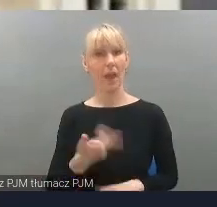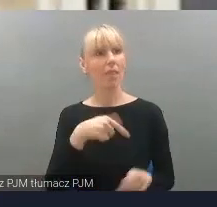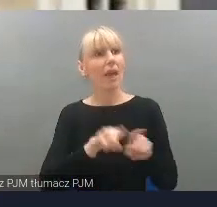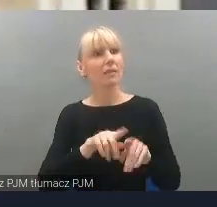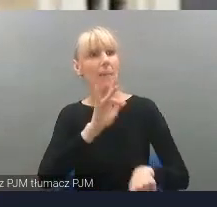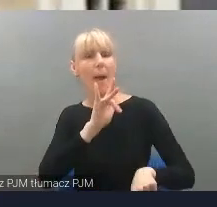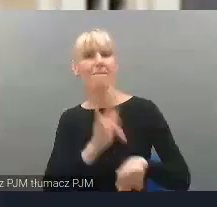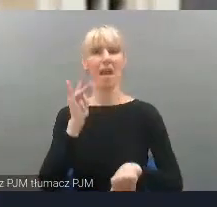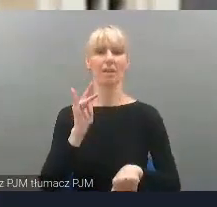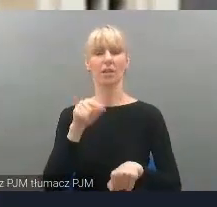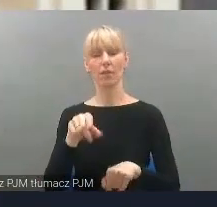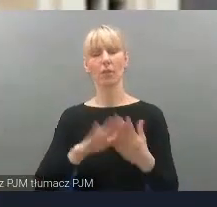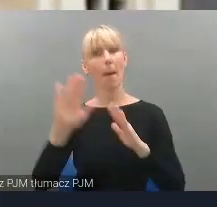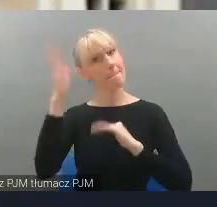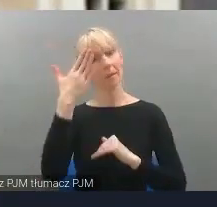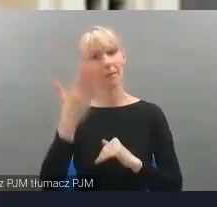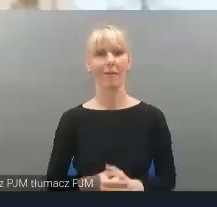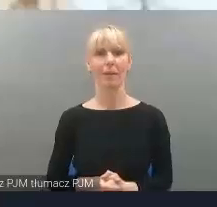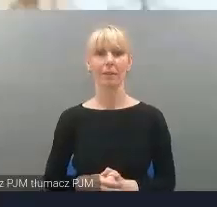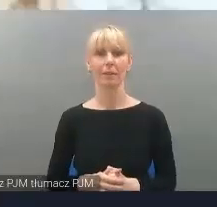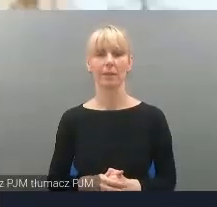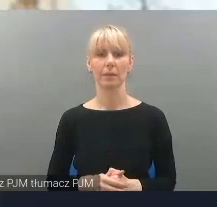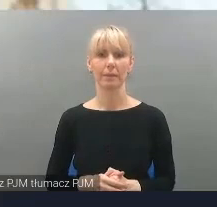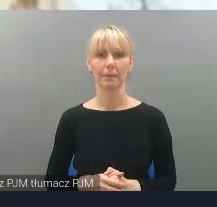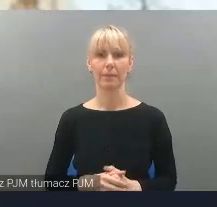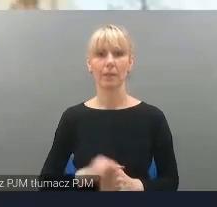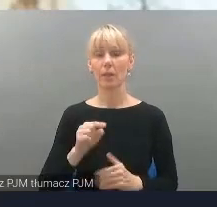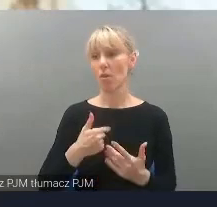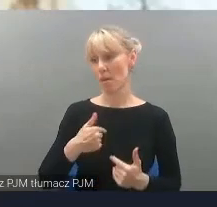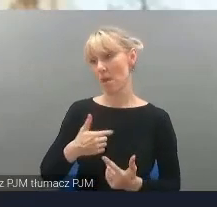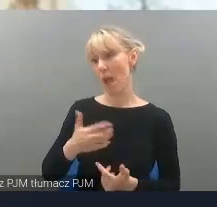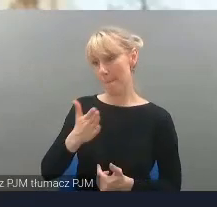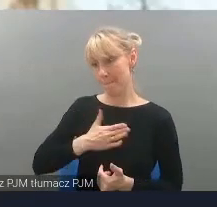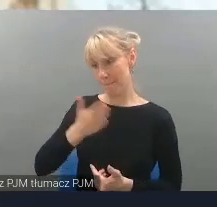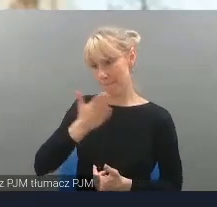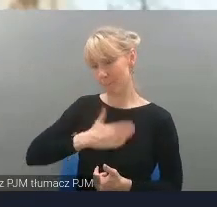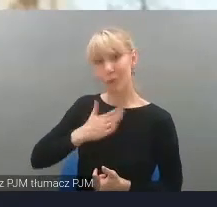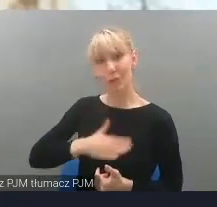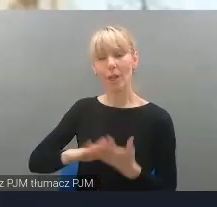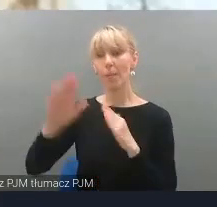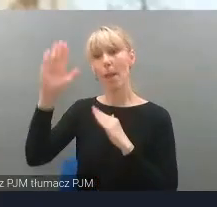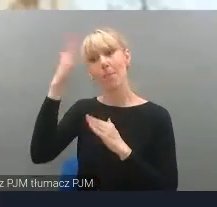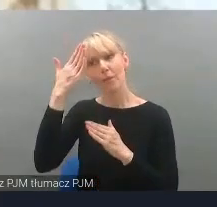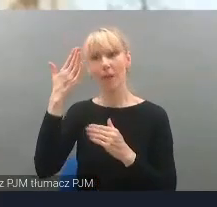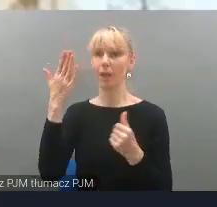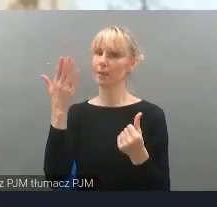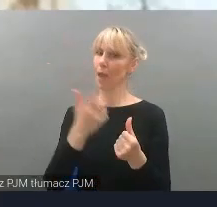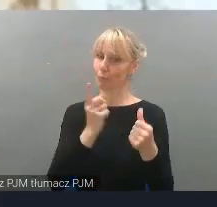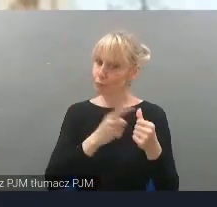Uwrażliwianie poprzez poznawanie, chyba to jest coś, co jest kluczowe. Ponieważ mam tą przyjemność poznania osób głuchych,